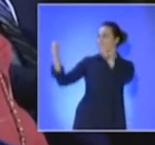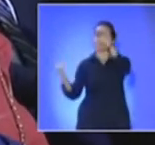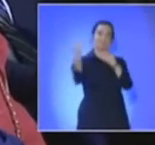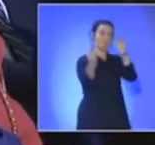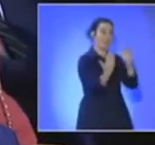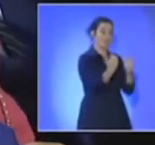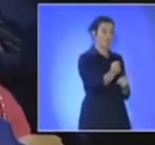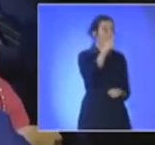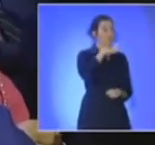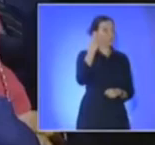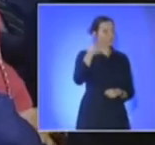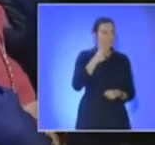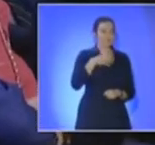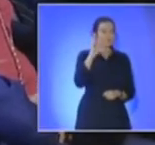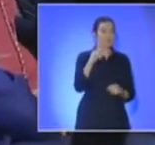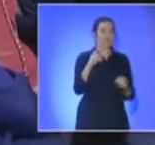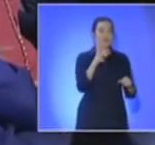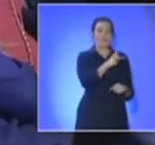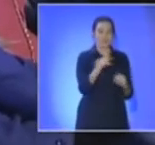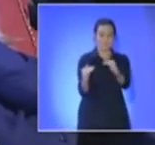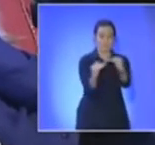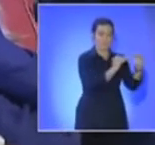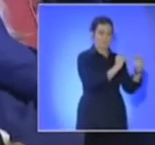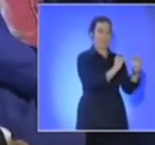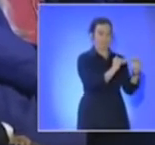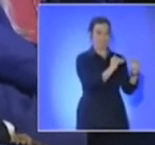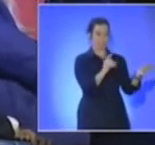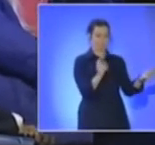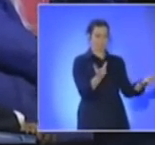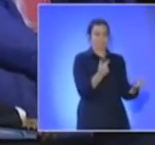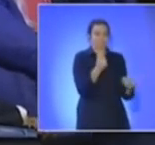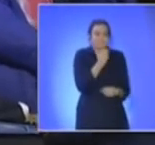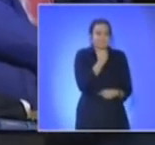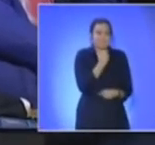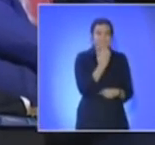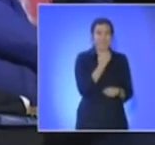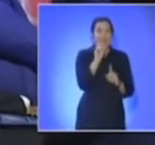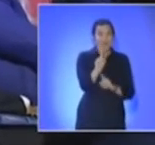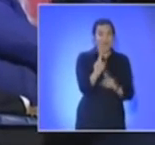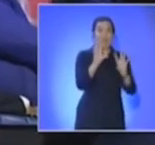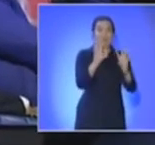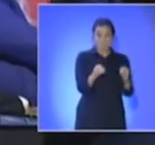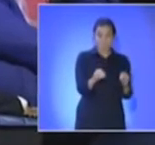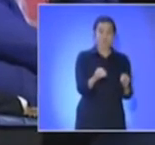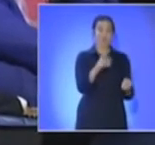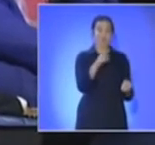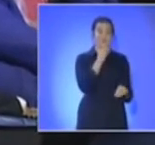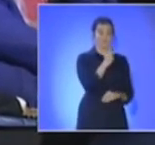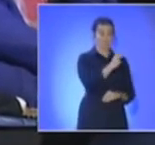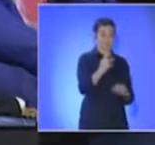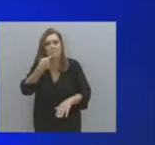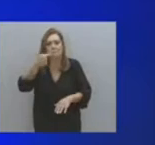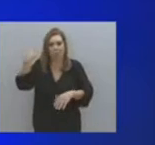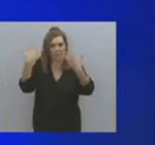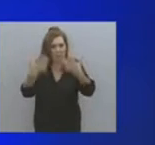και τα ατομικά δικαιώματα. Όμως το μέρισμα της ευημερίας πρέπει να μοιραστεί με όσο το δυνατόν πιο δίκαιο